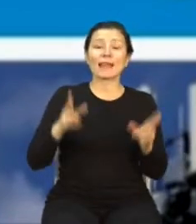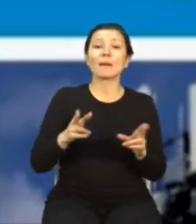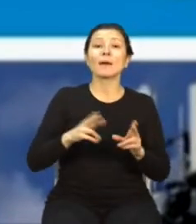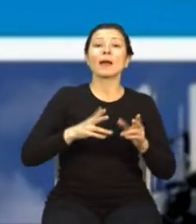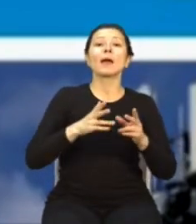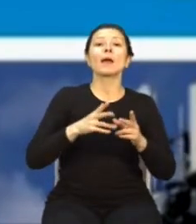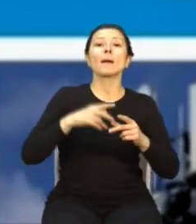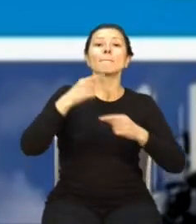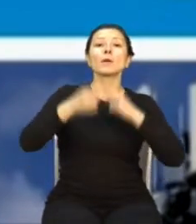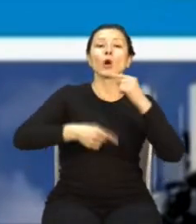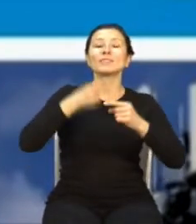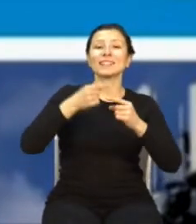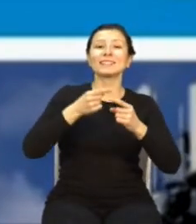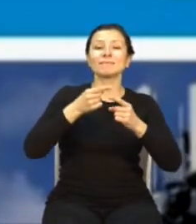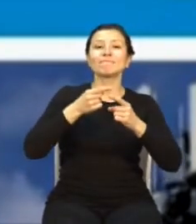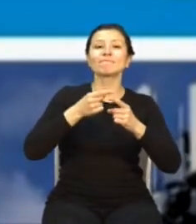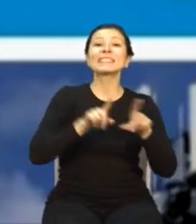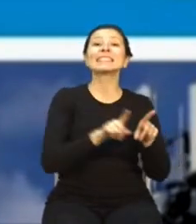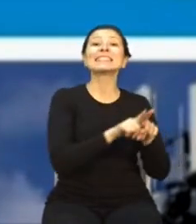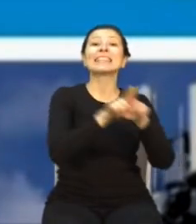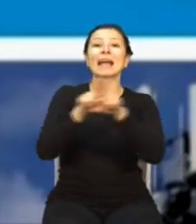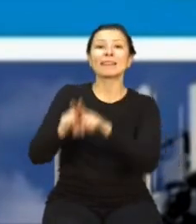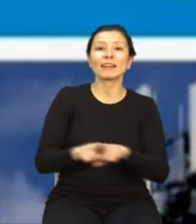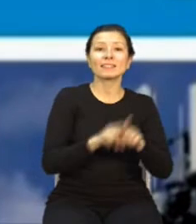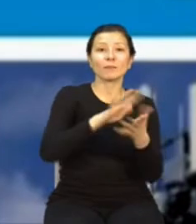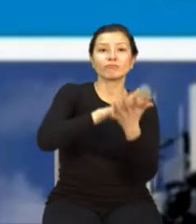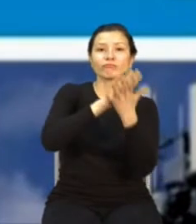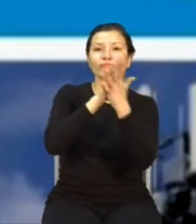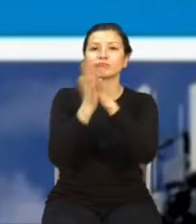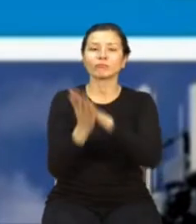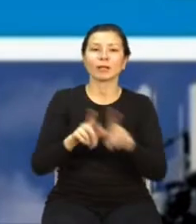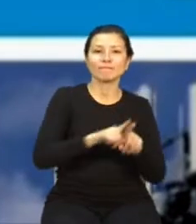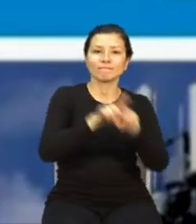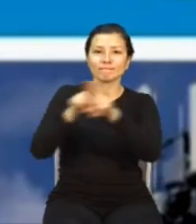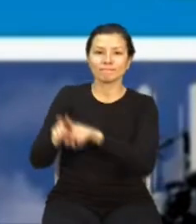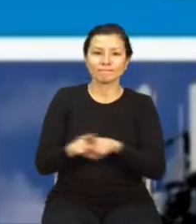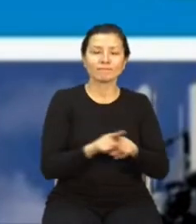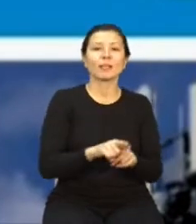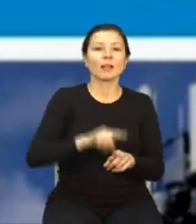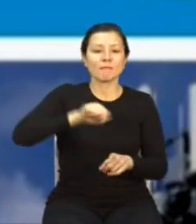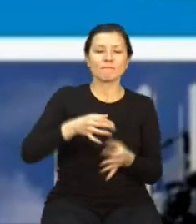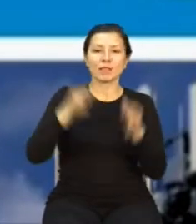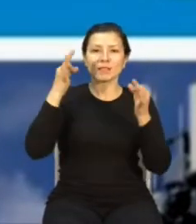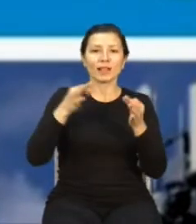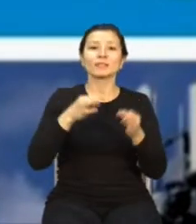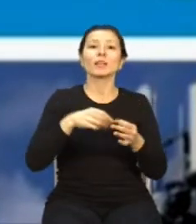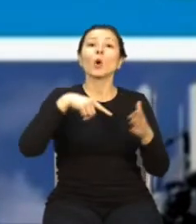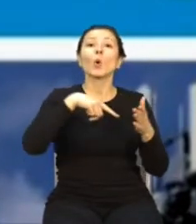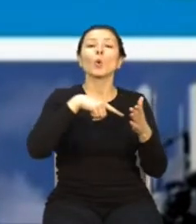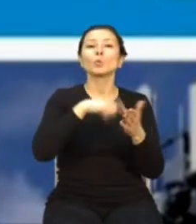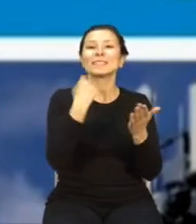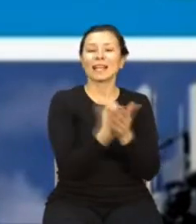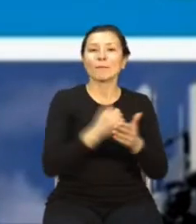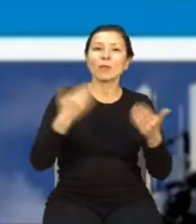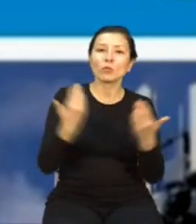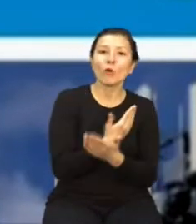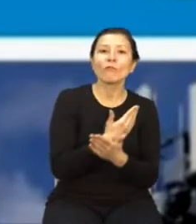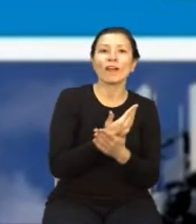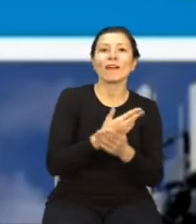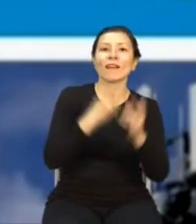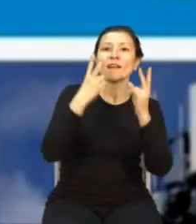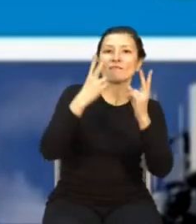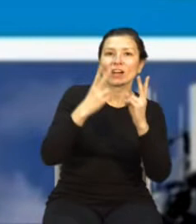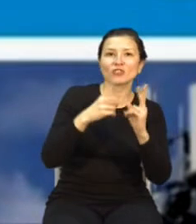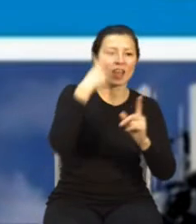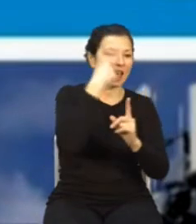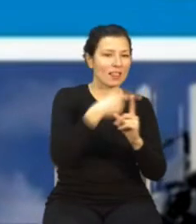czyli definiujemy odpowiednie tendencje technologiczne, określamy nowe priorytety, również uwzględniamy, jakie